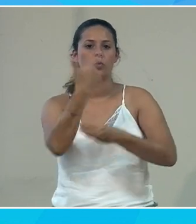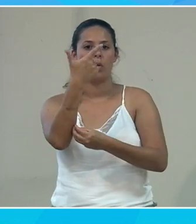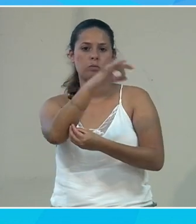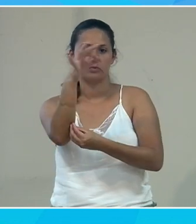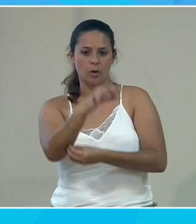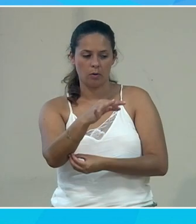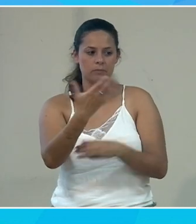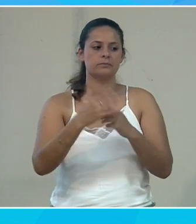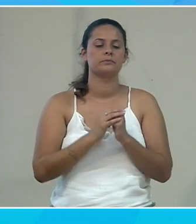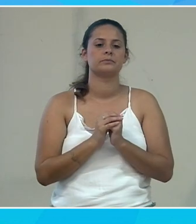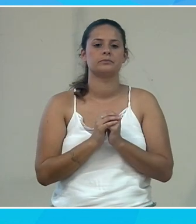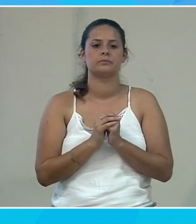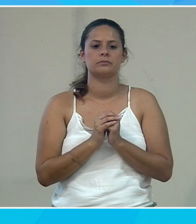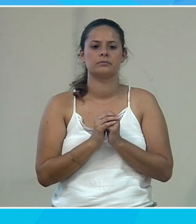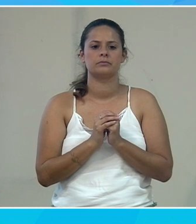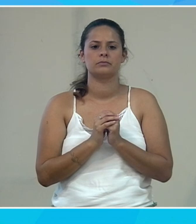Oui.